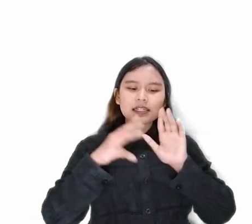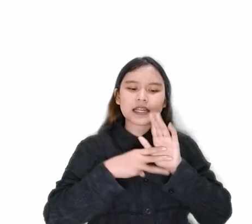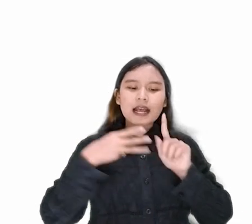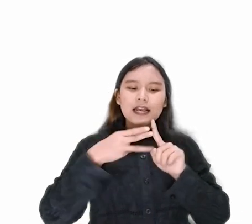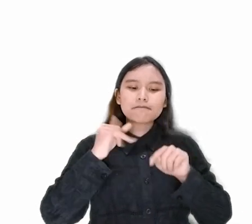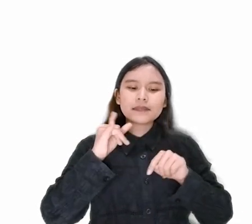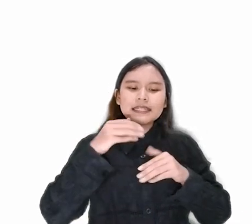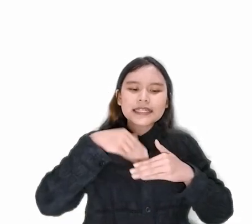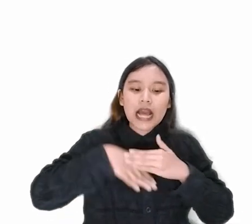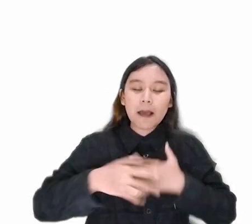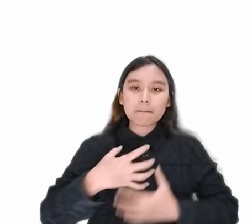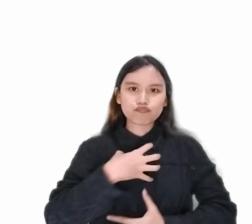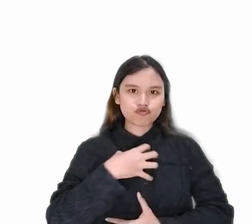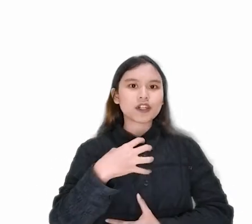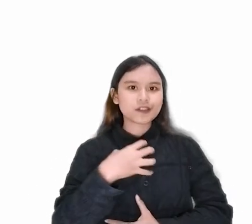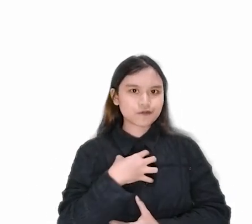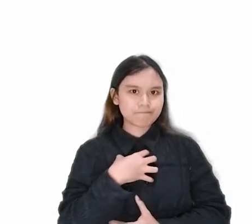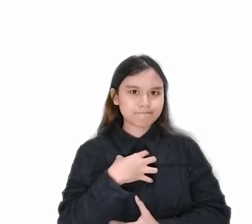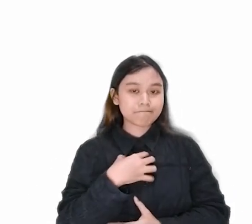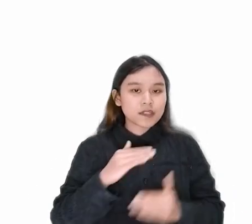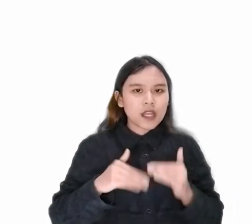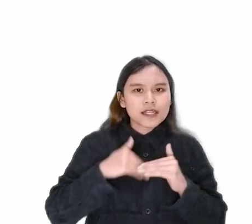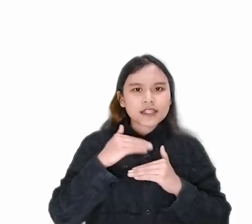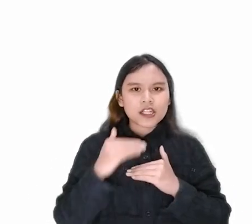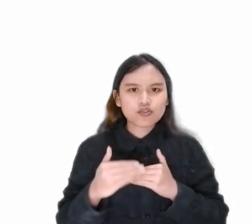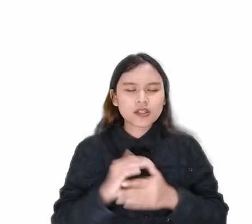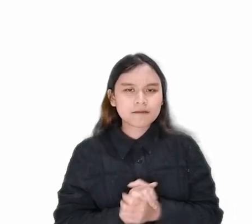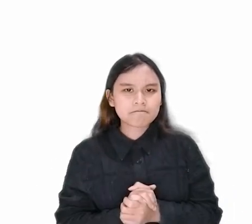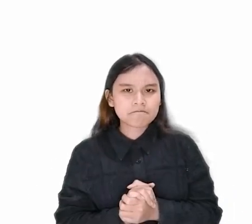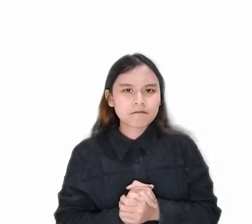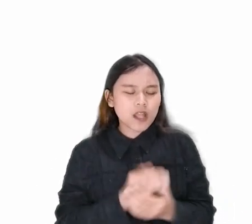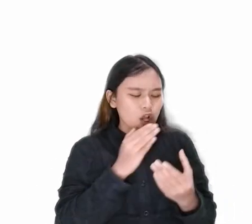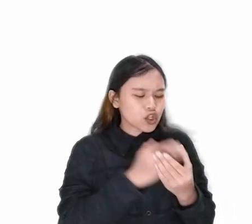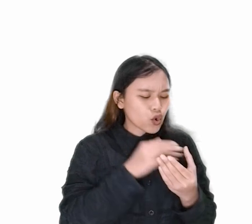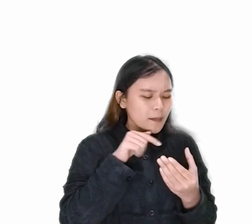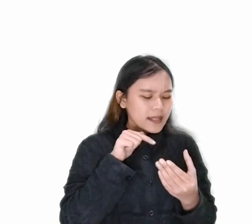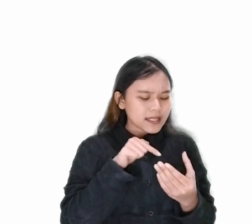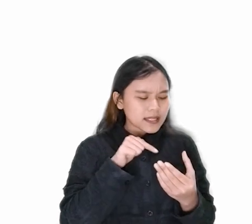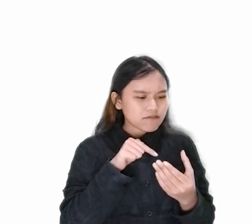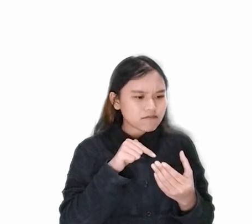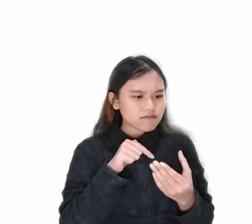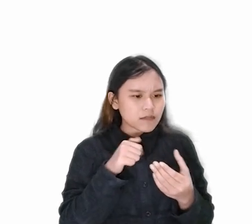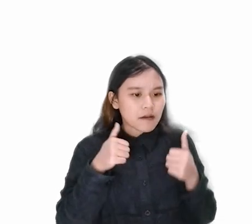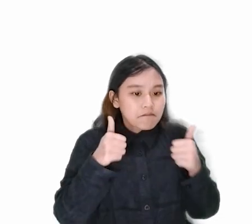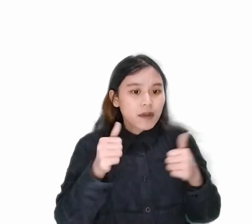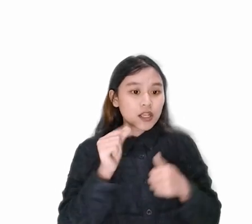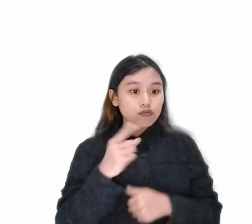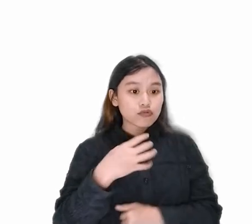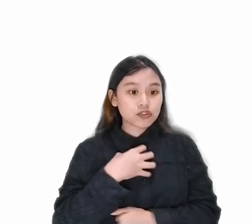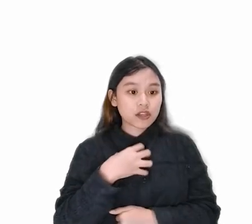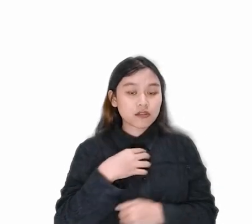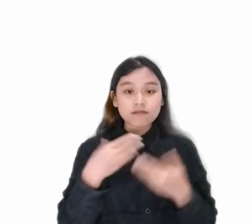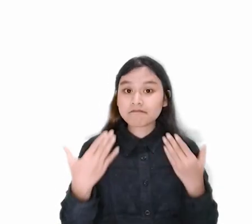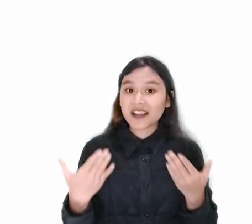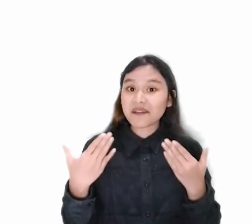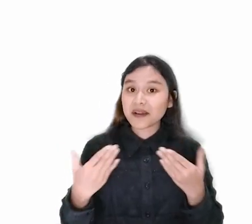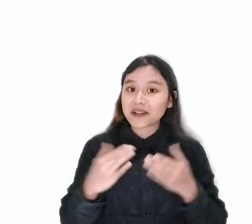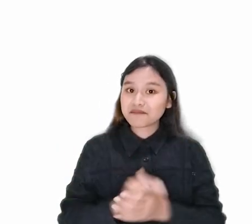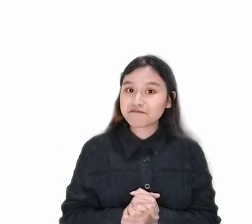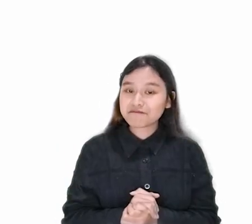Lalu apakah ini berarti tomat juga baik untuk jantung kita?